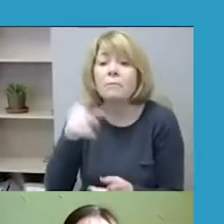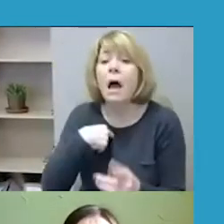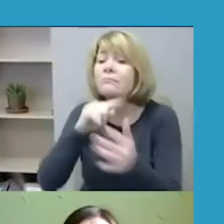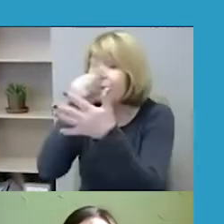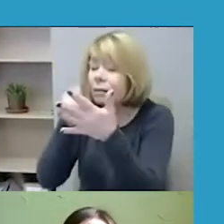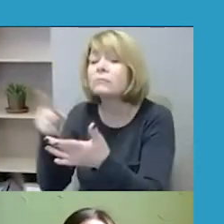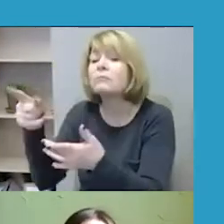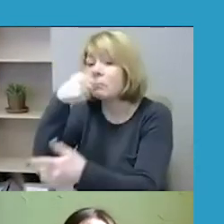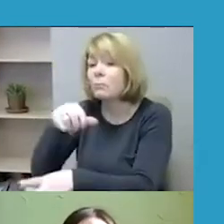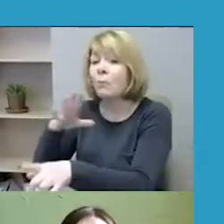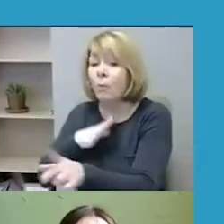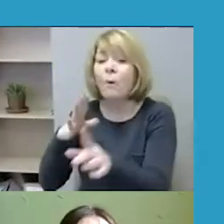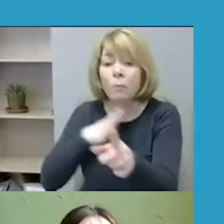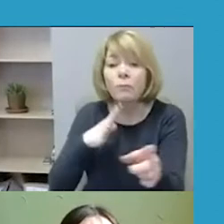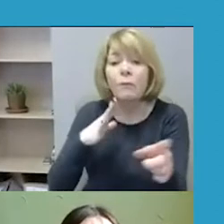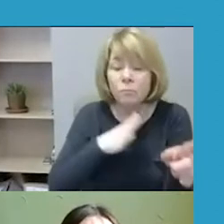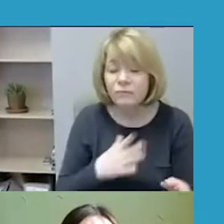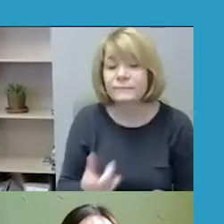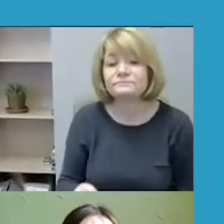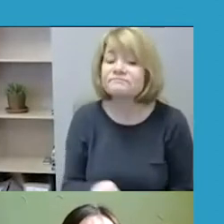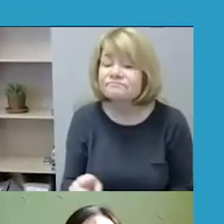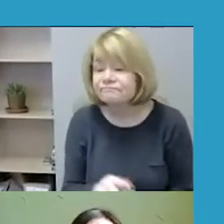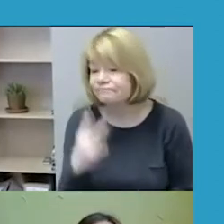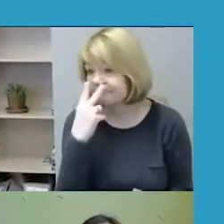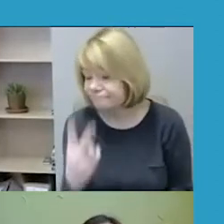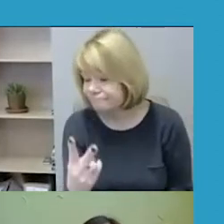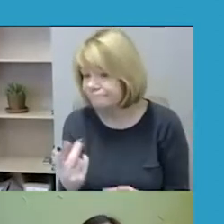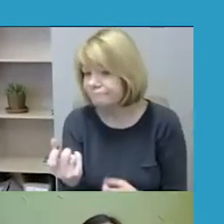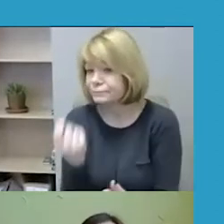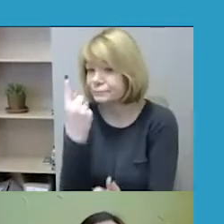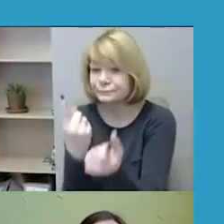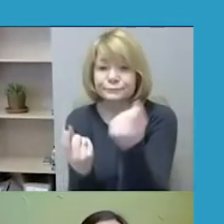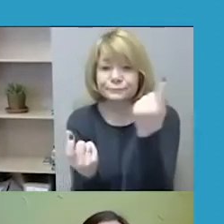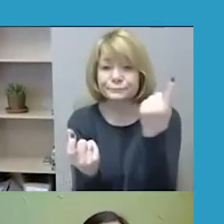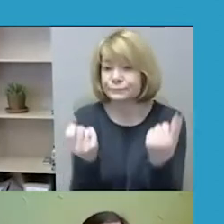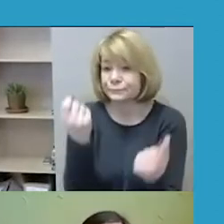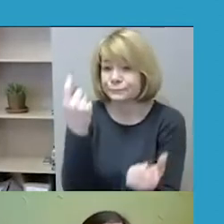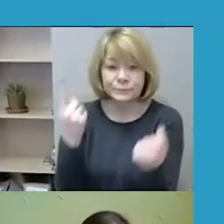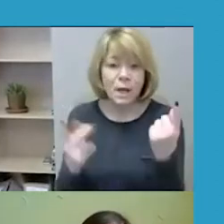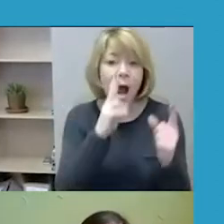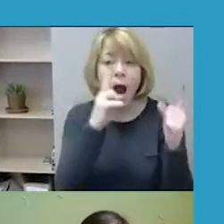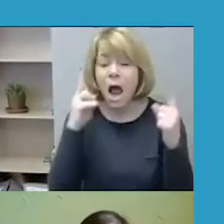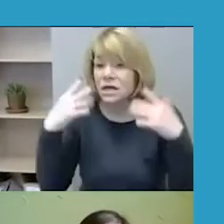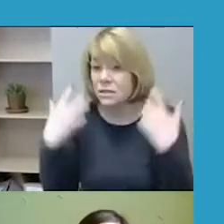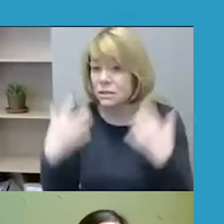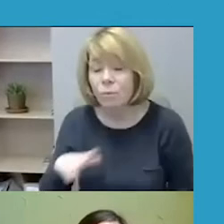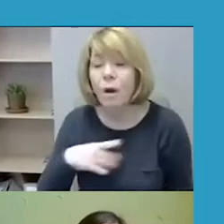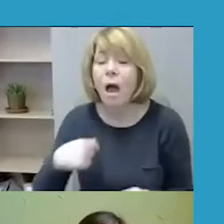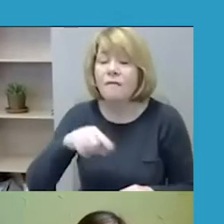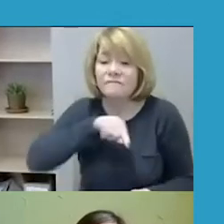Duomenės patvirtino, kad su neapykantos nusikaltimais susidūrė asmenės jaučiasi pažeminti,